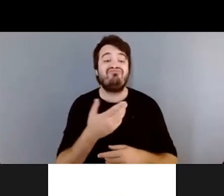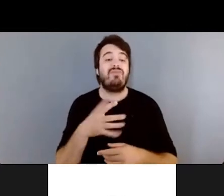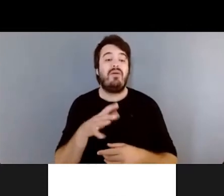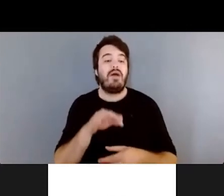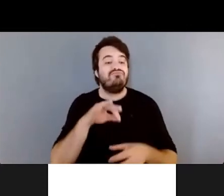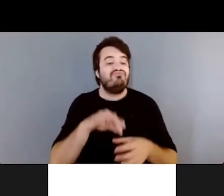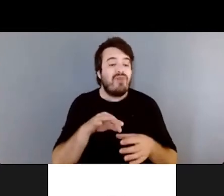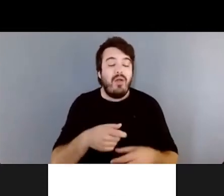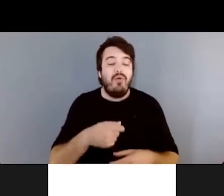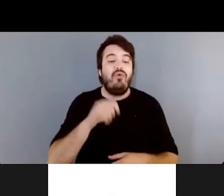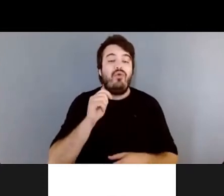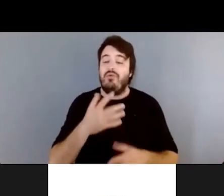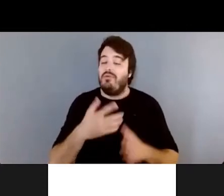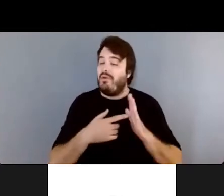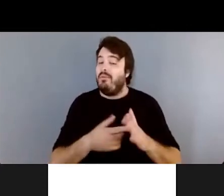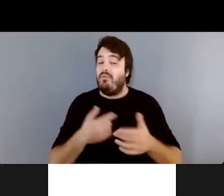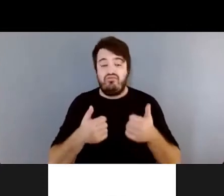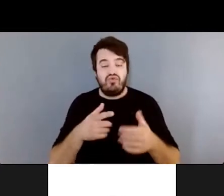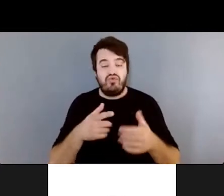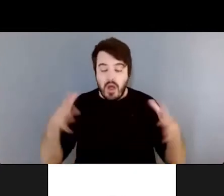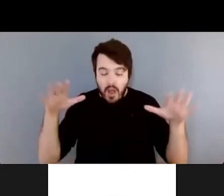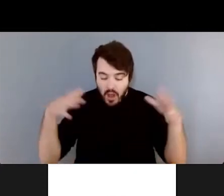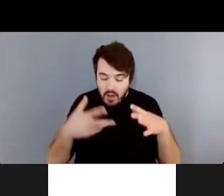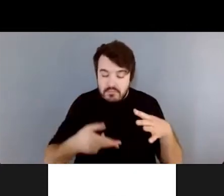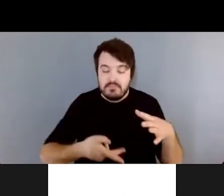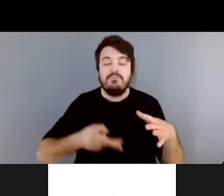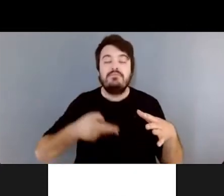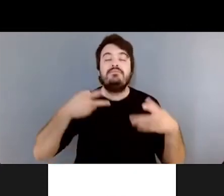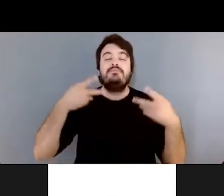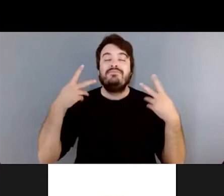tisane ou parce qu'on fait l'inhalation,